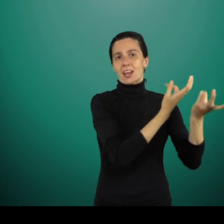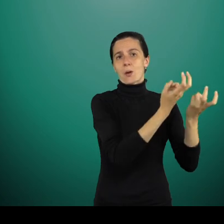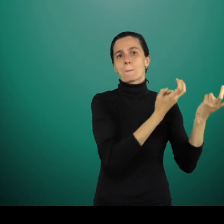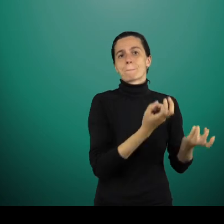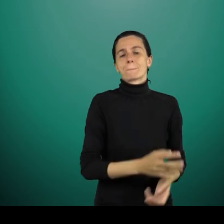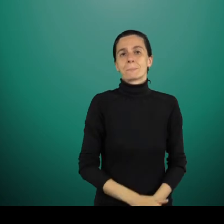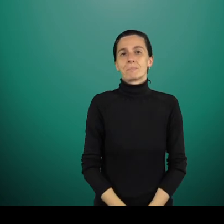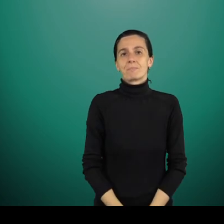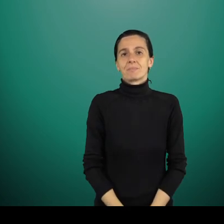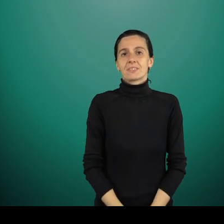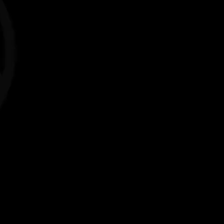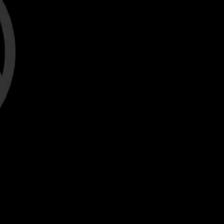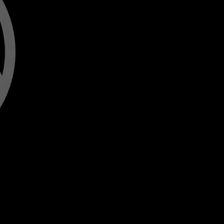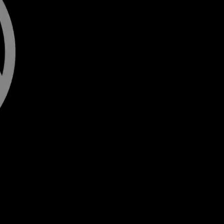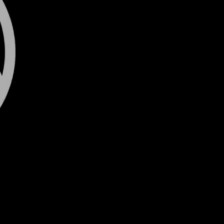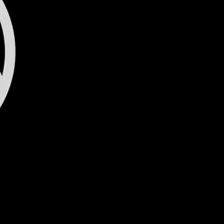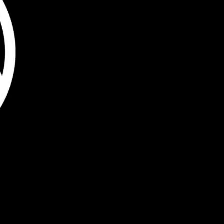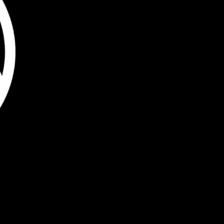discutées dans le monde n'a.